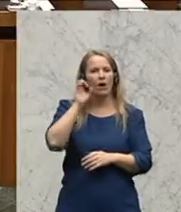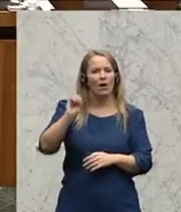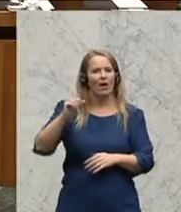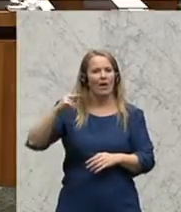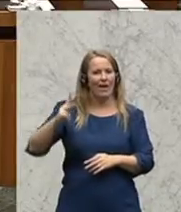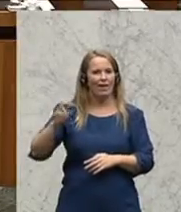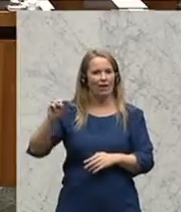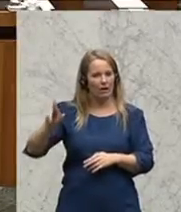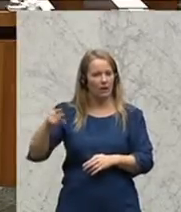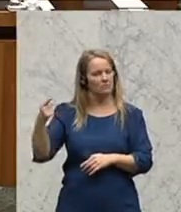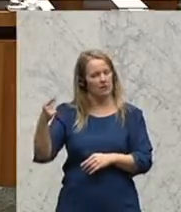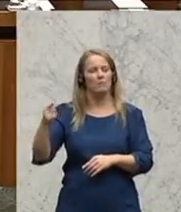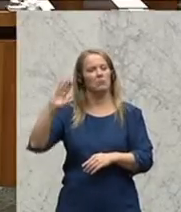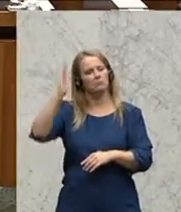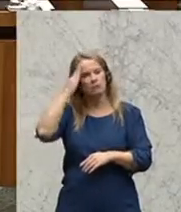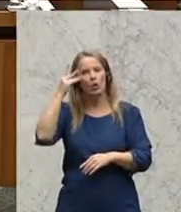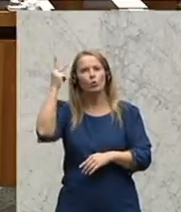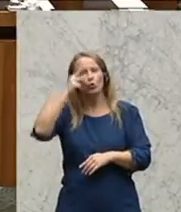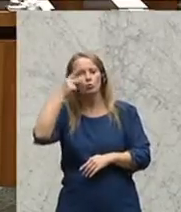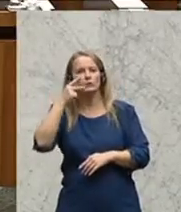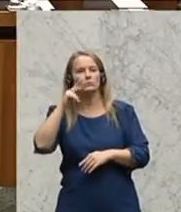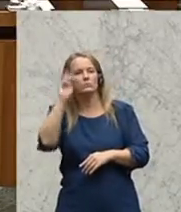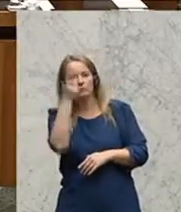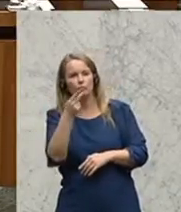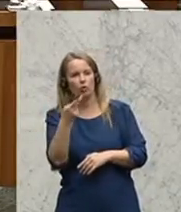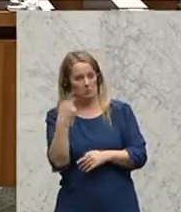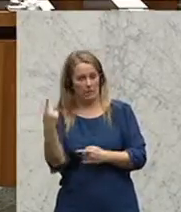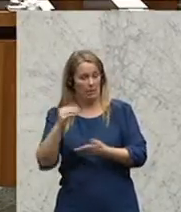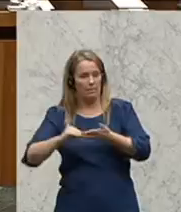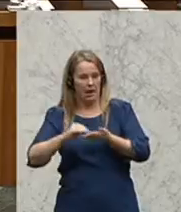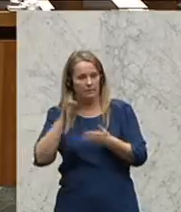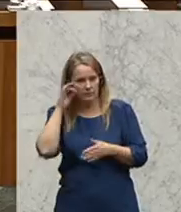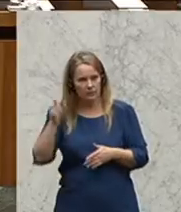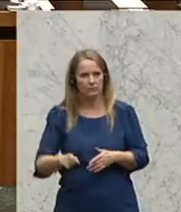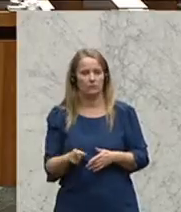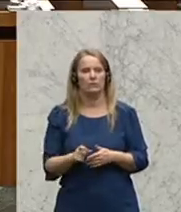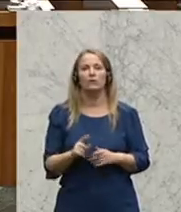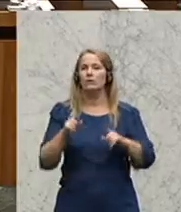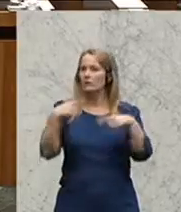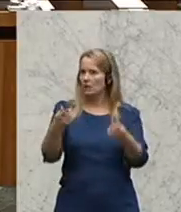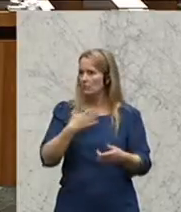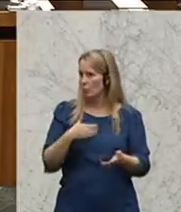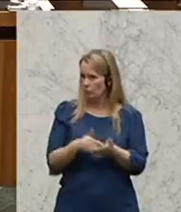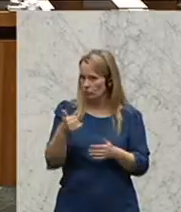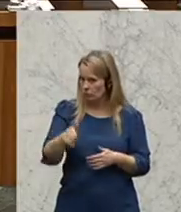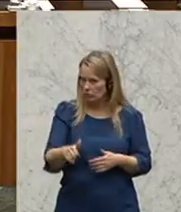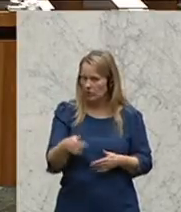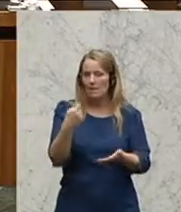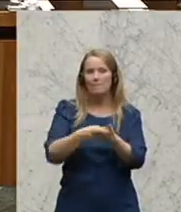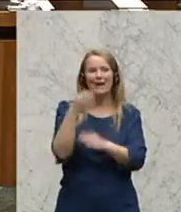bewährte, kunstverständige Beamtin. Als Nächstes möchte ich erwähnen,